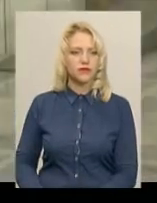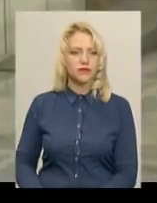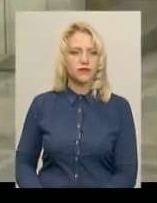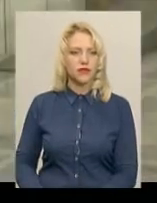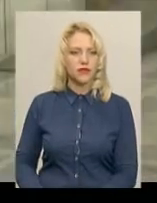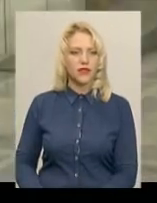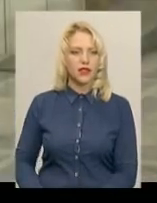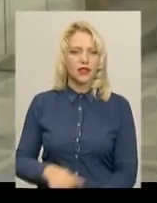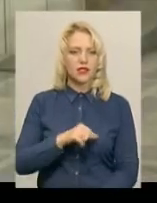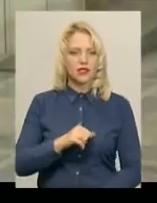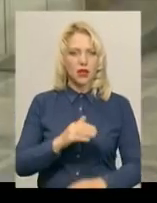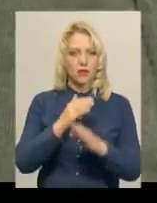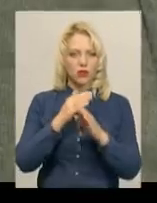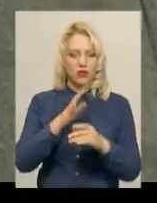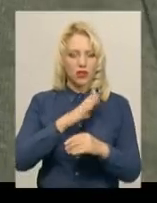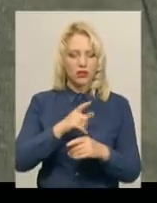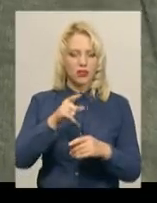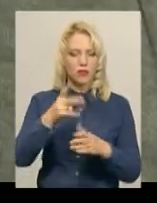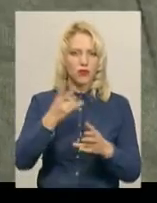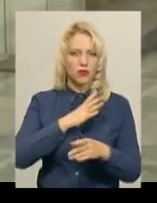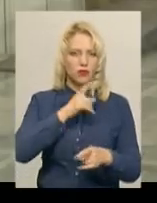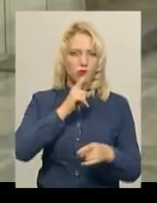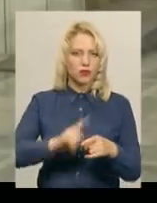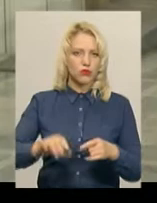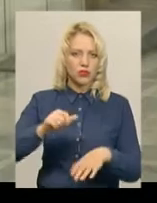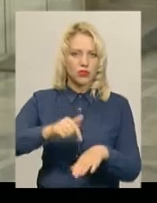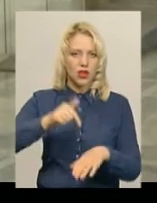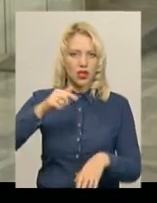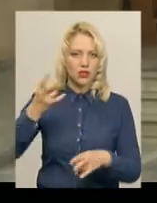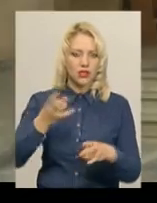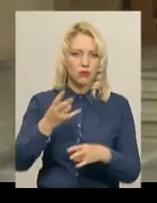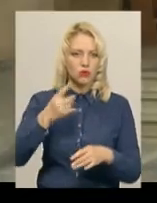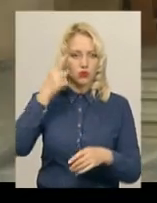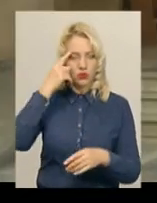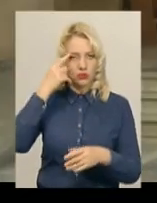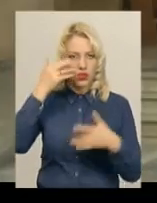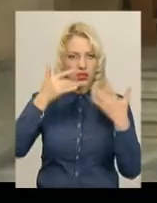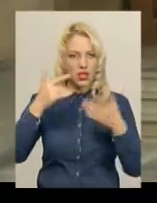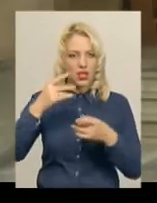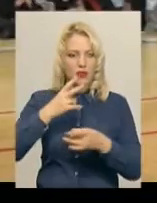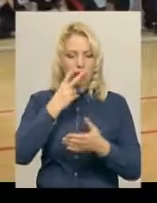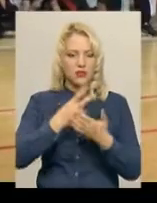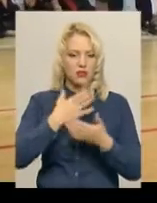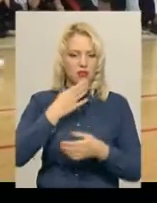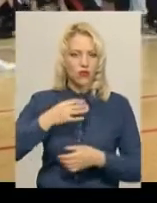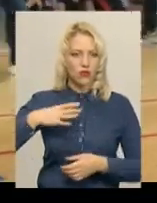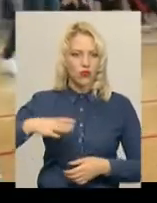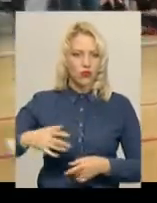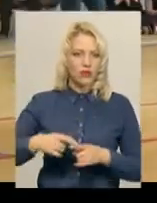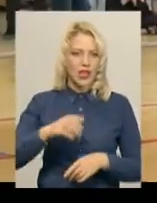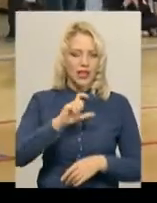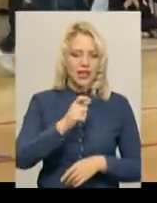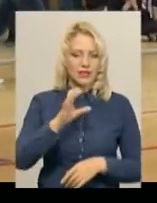«В «Семі контакті» проявляється скорість, реакція, там треба думати і проявляти свою винословість». Єлизавета